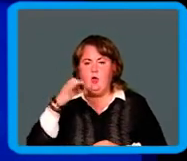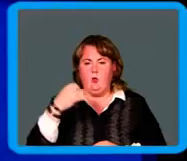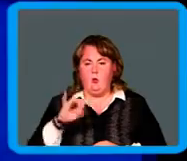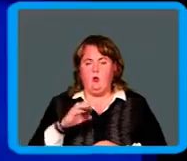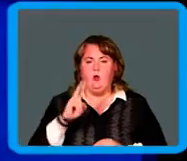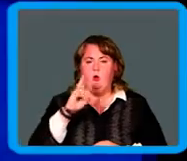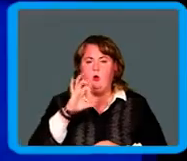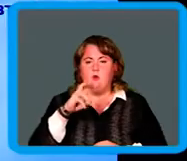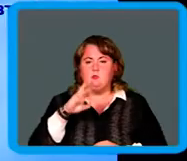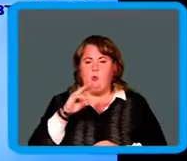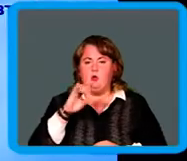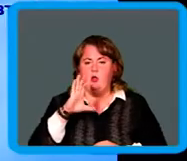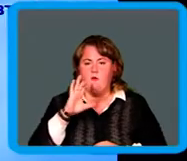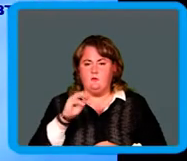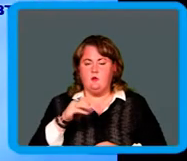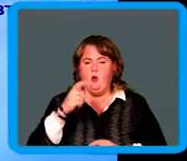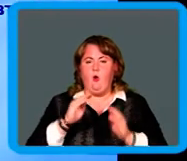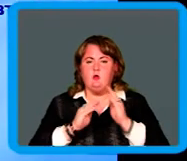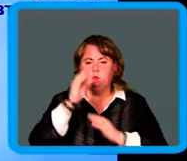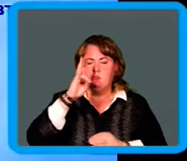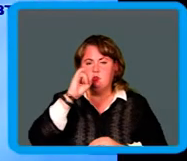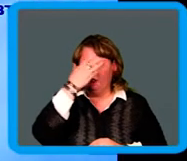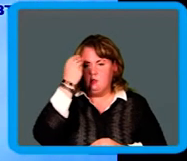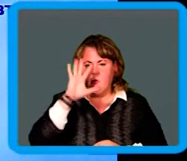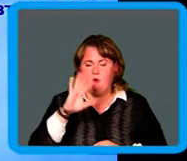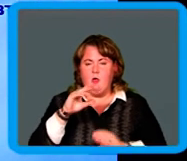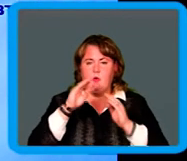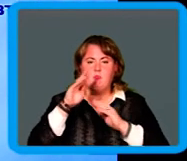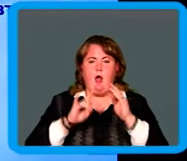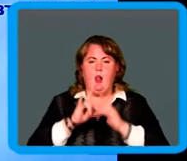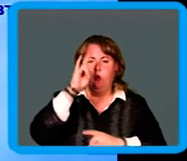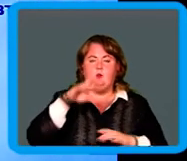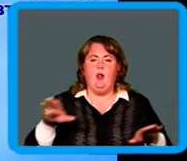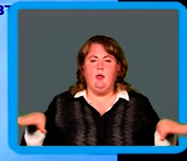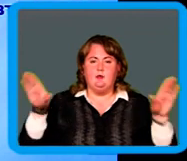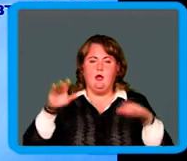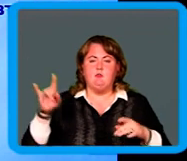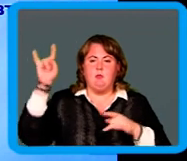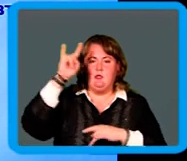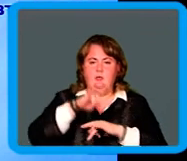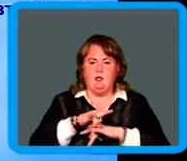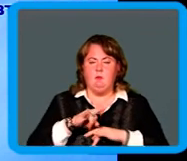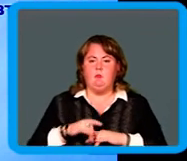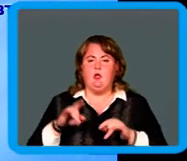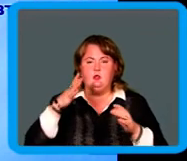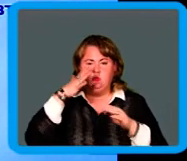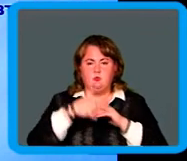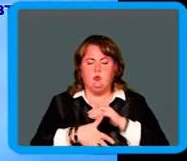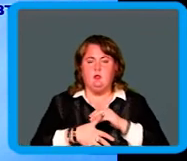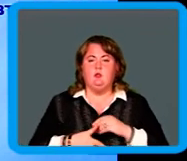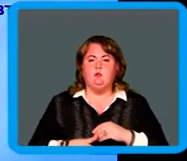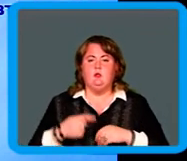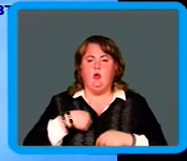Космонавт. Космический, незабываемый полет. Летать, приземление, изучать.